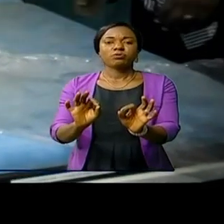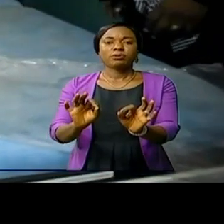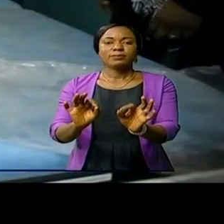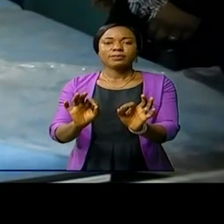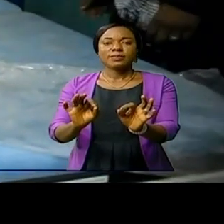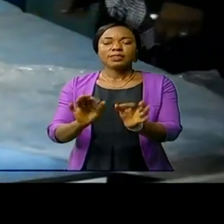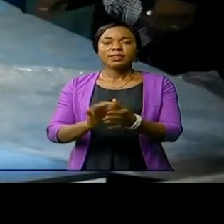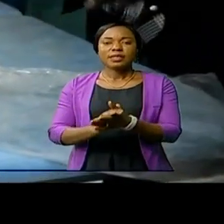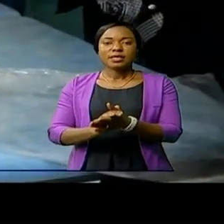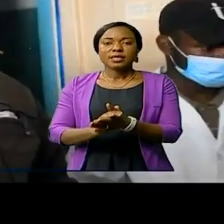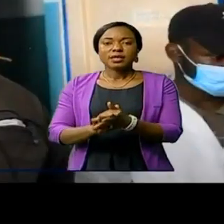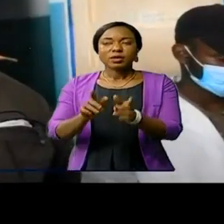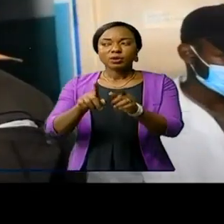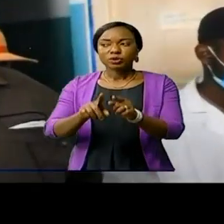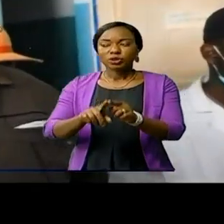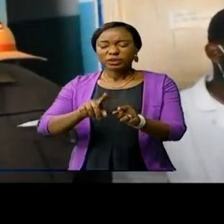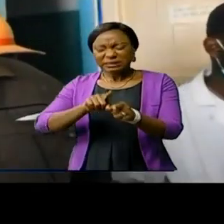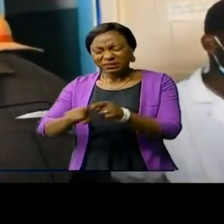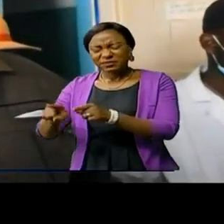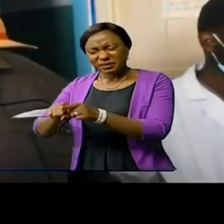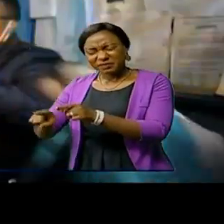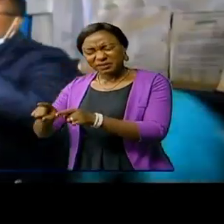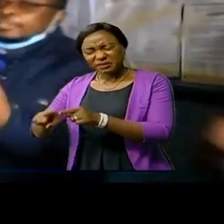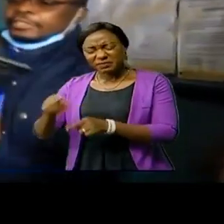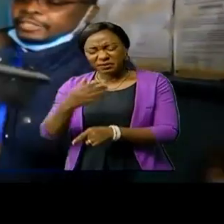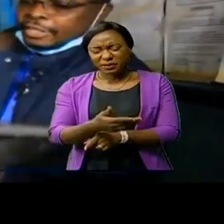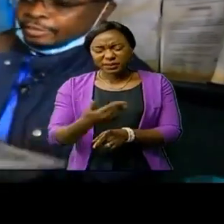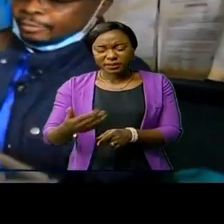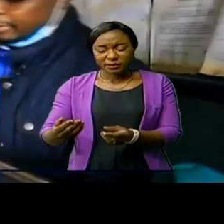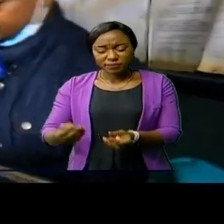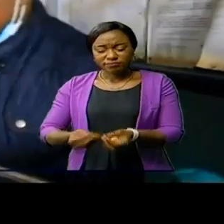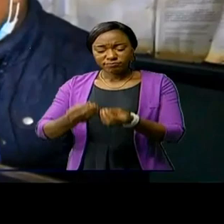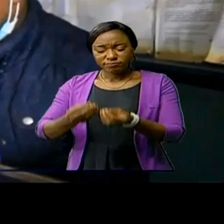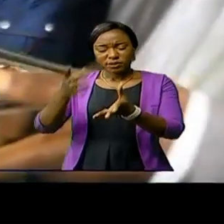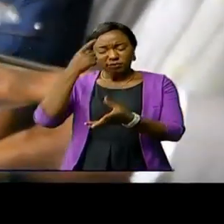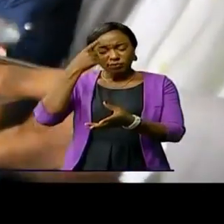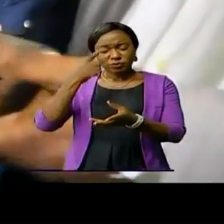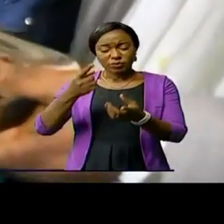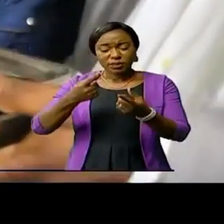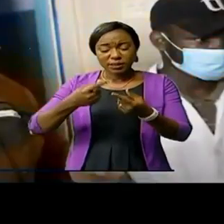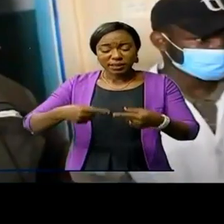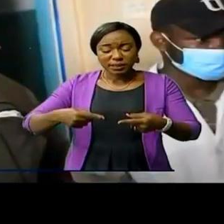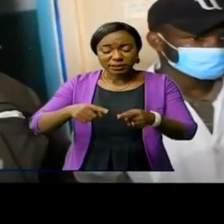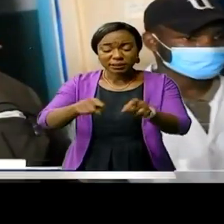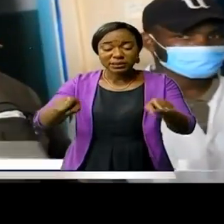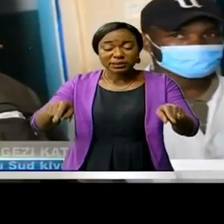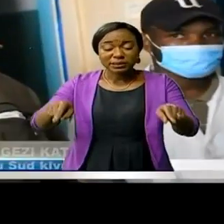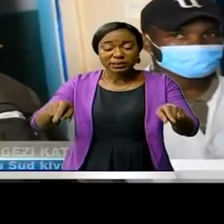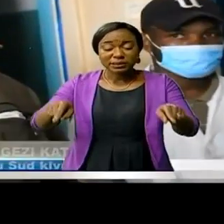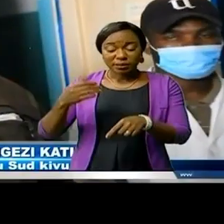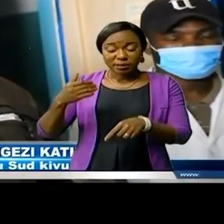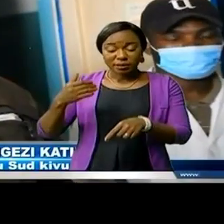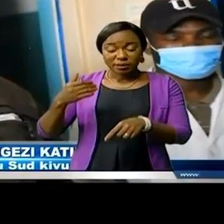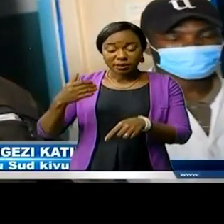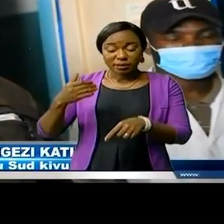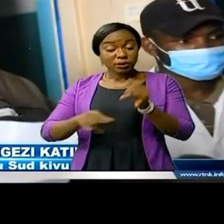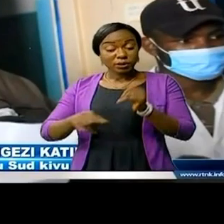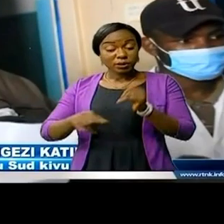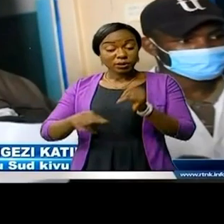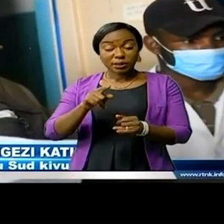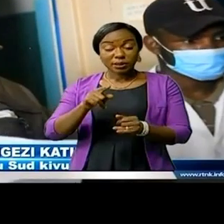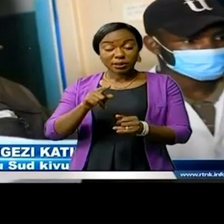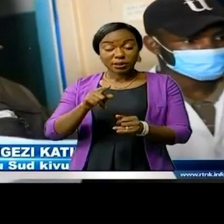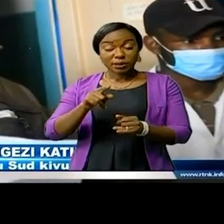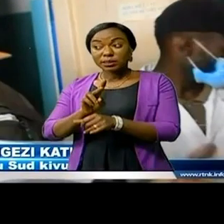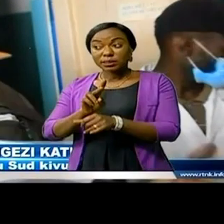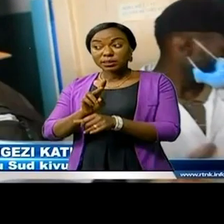l'autoclave, lampe sialitique, au cas où l'autre ne fonctionnait pas, ça c